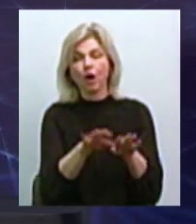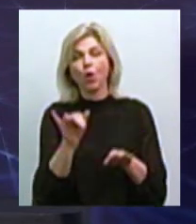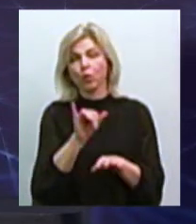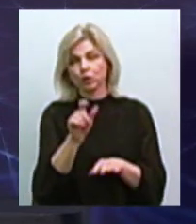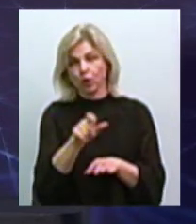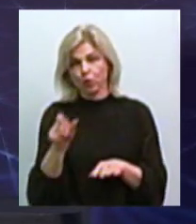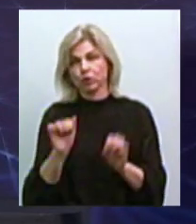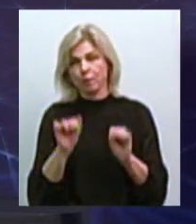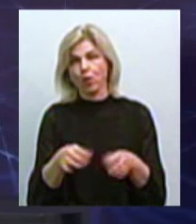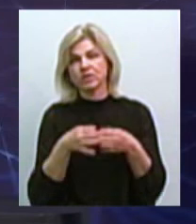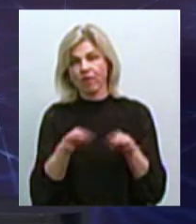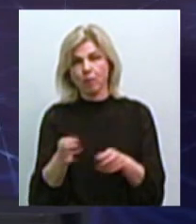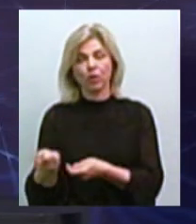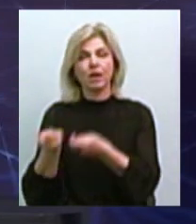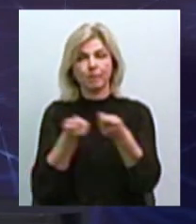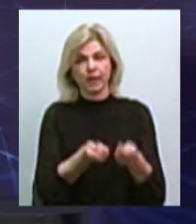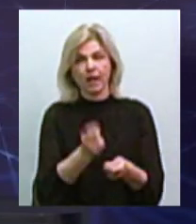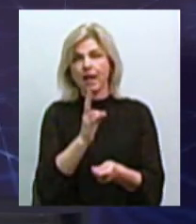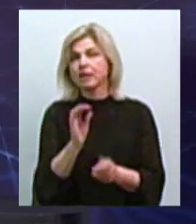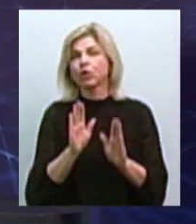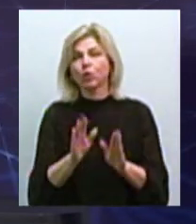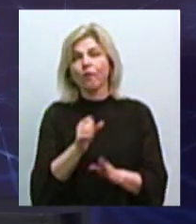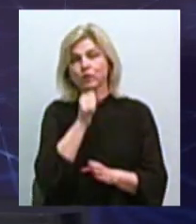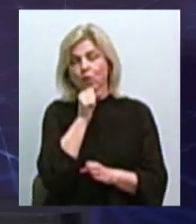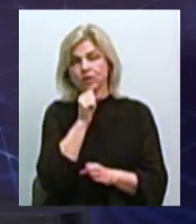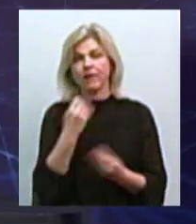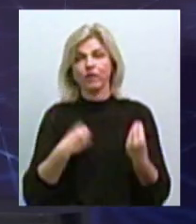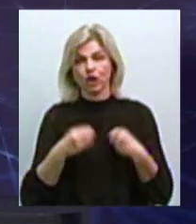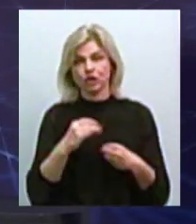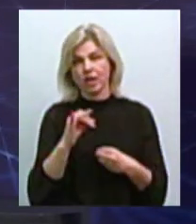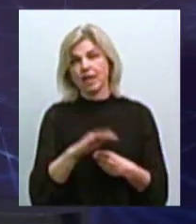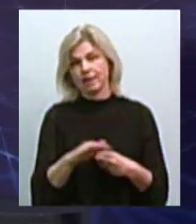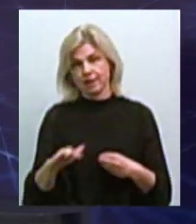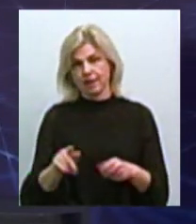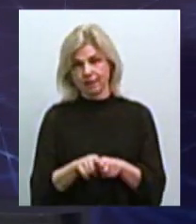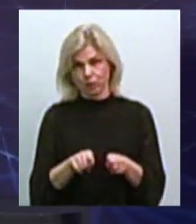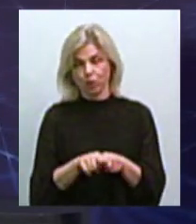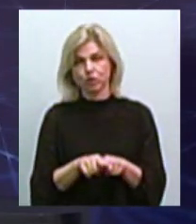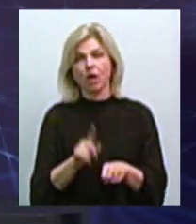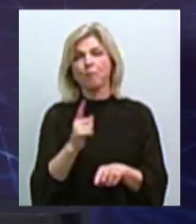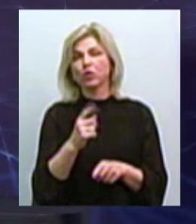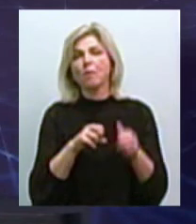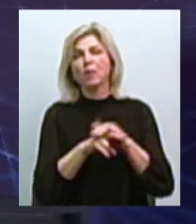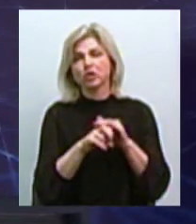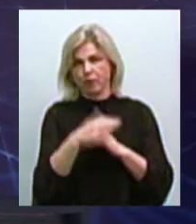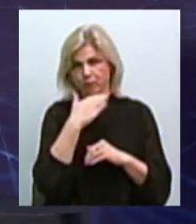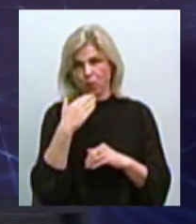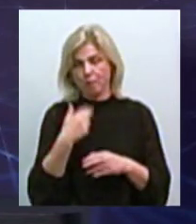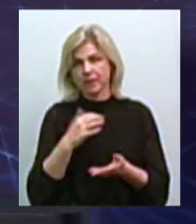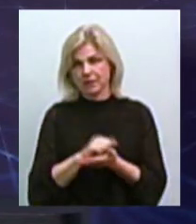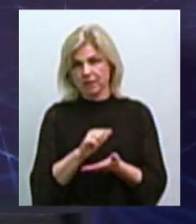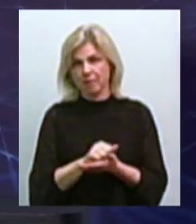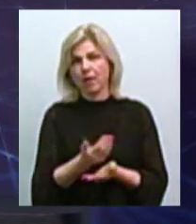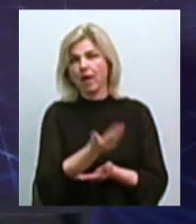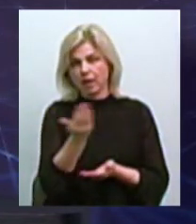свободному порядку принести не тільки взрослі речі, але й речі для дітей, так як ми займаємося переселенцями, котрим теж потрібні